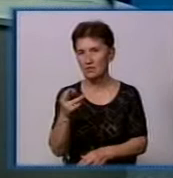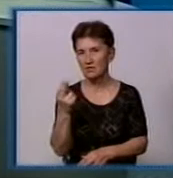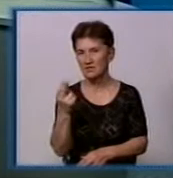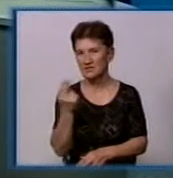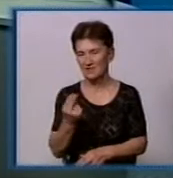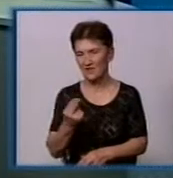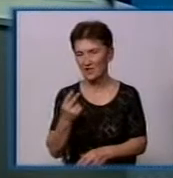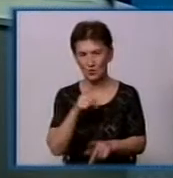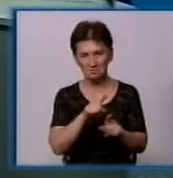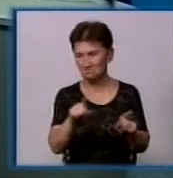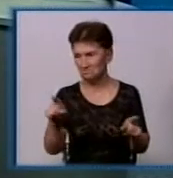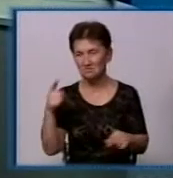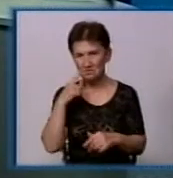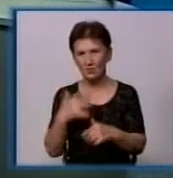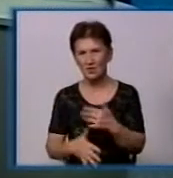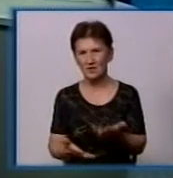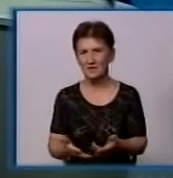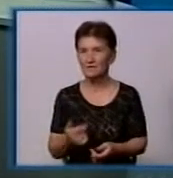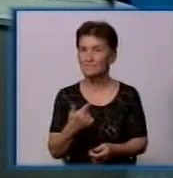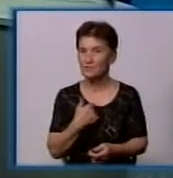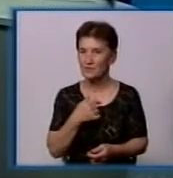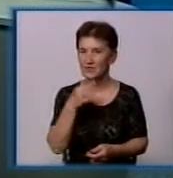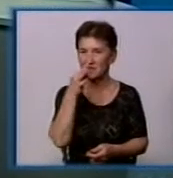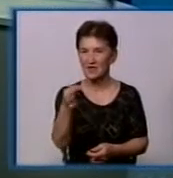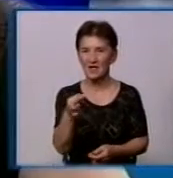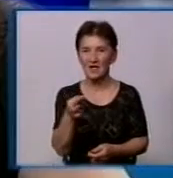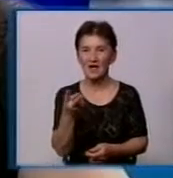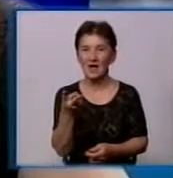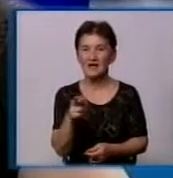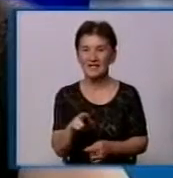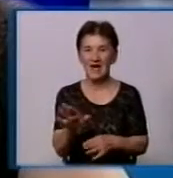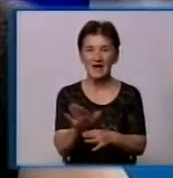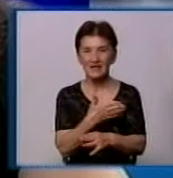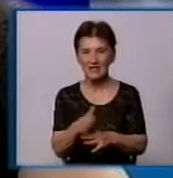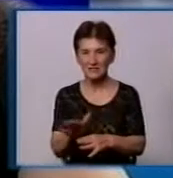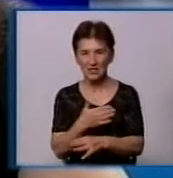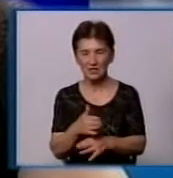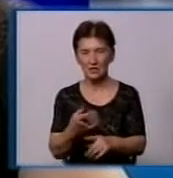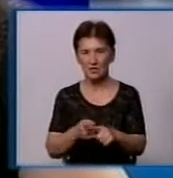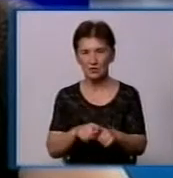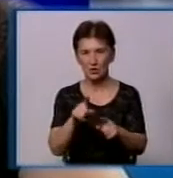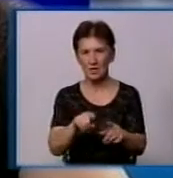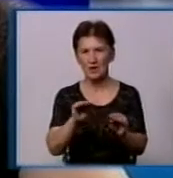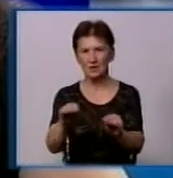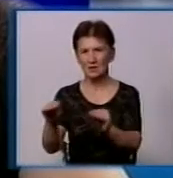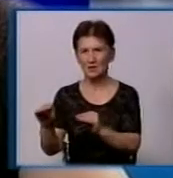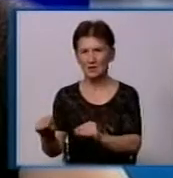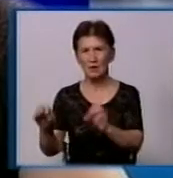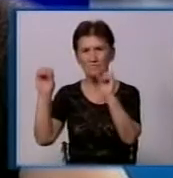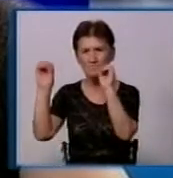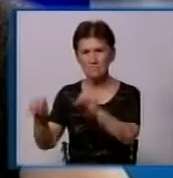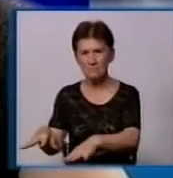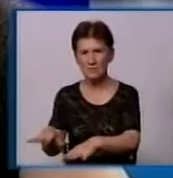там і решта. Я вам озвучила, в контейнер для раздельного збора, который ми поставили, бросяли только